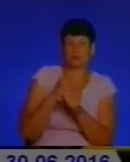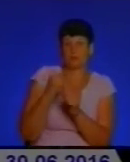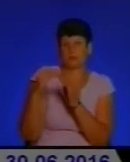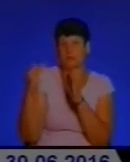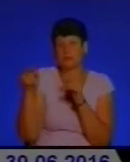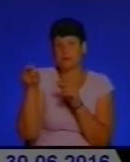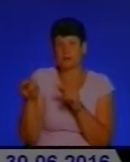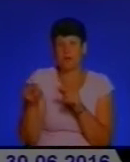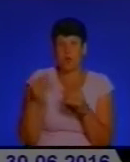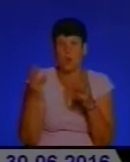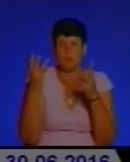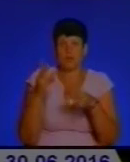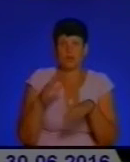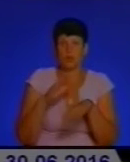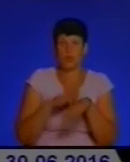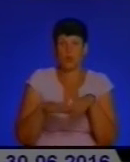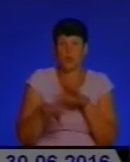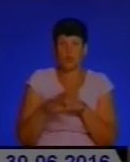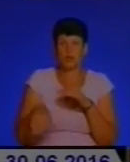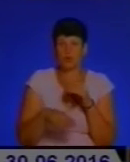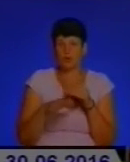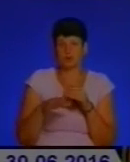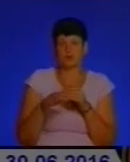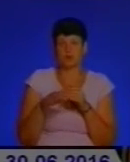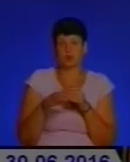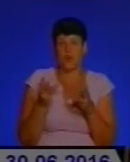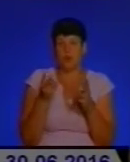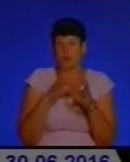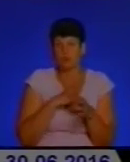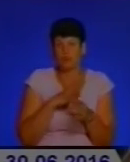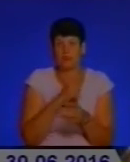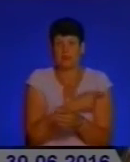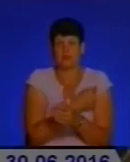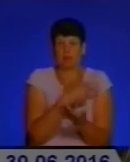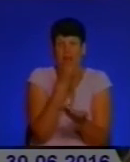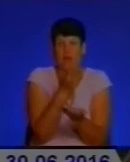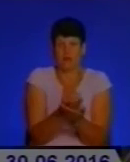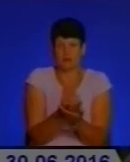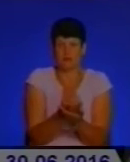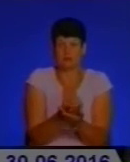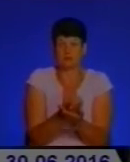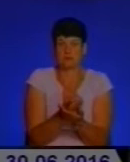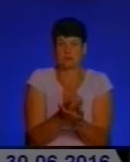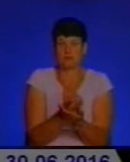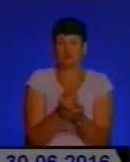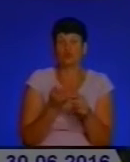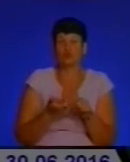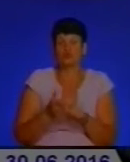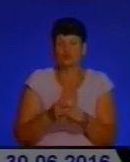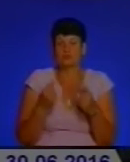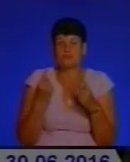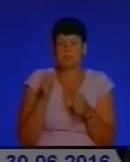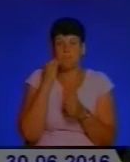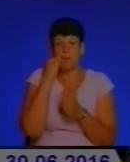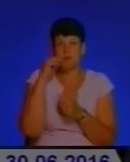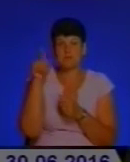пік собі ноги і руки. Там якась стадія була опіку, я не пам'ятаю, вони в лікарні лежали. Звичайно, забрати, дуже великі опіки. І в нас бабця